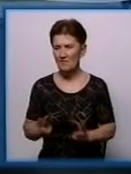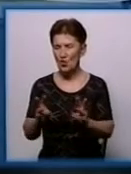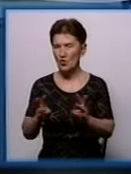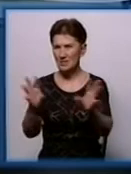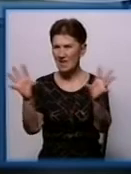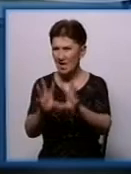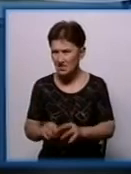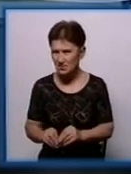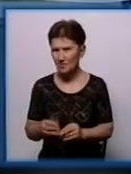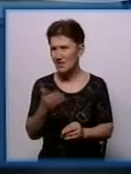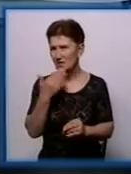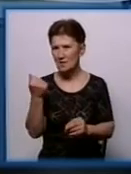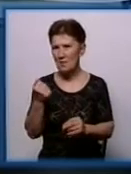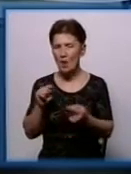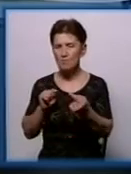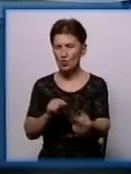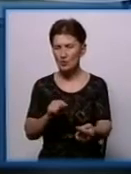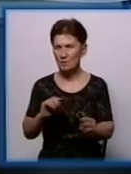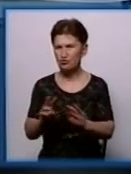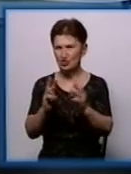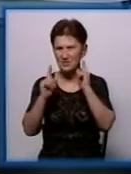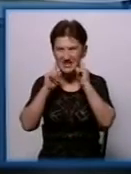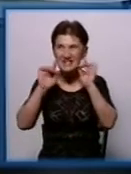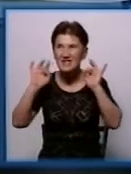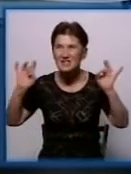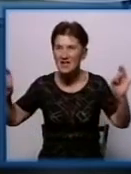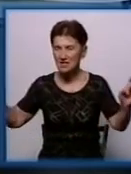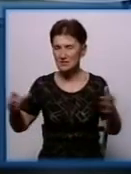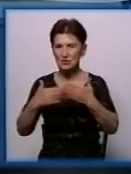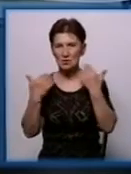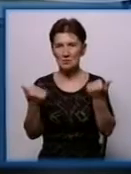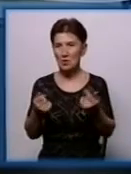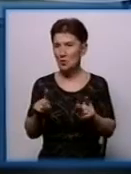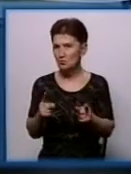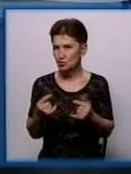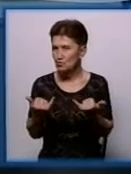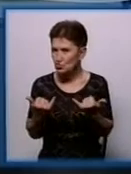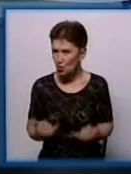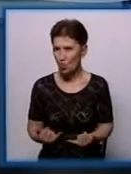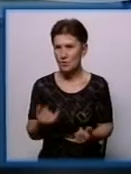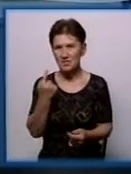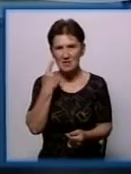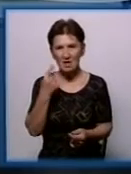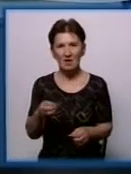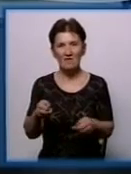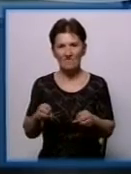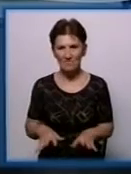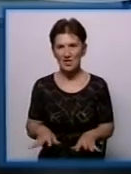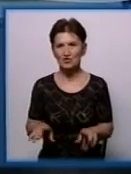сигналізації. Наскільки суттєві порушення і чому саме сьогодні вирішили так